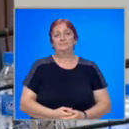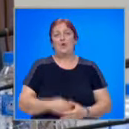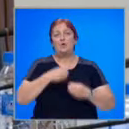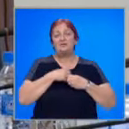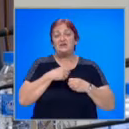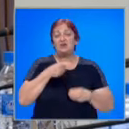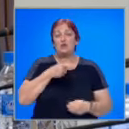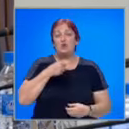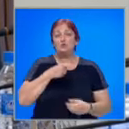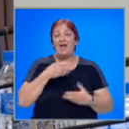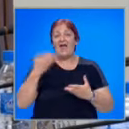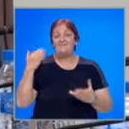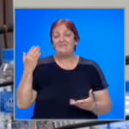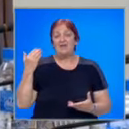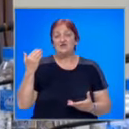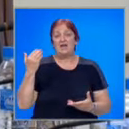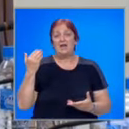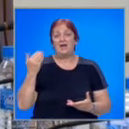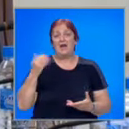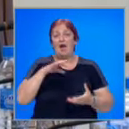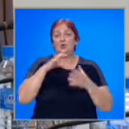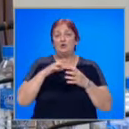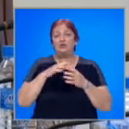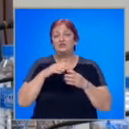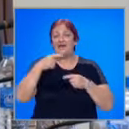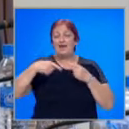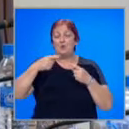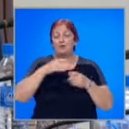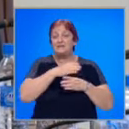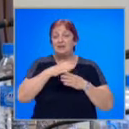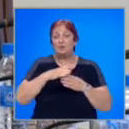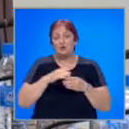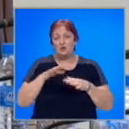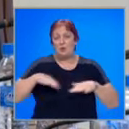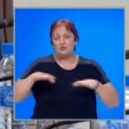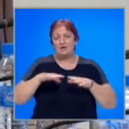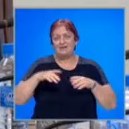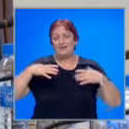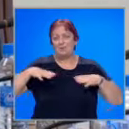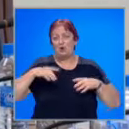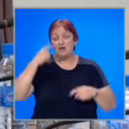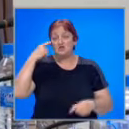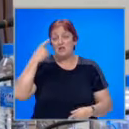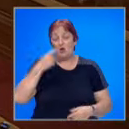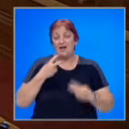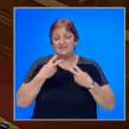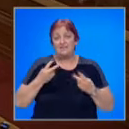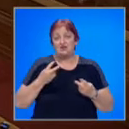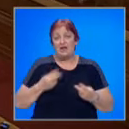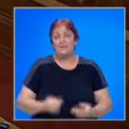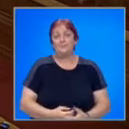Усещането, че вече политическите процеси не протичат в пообичайната си демократична логика, усе заема.